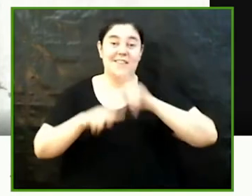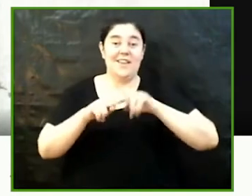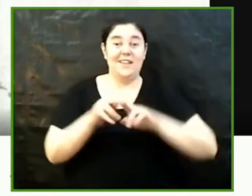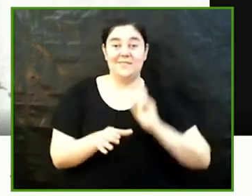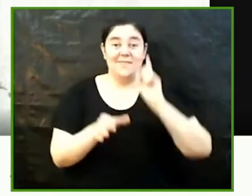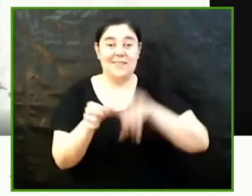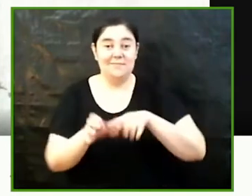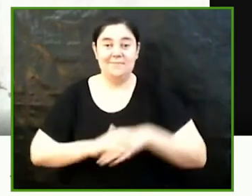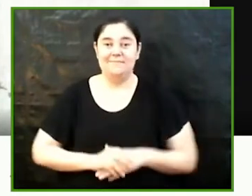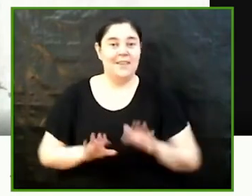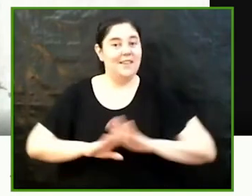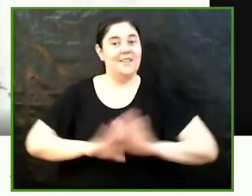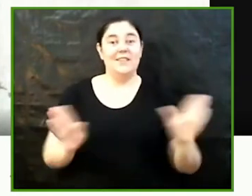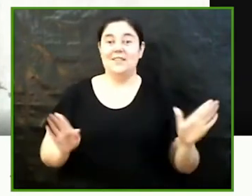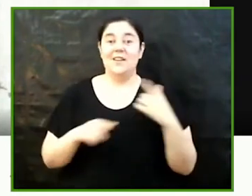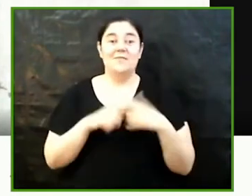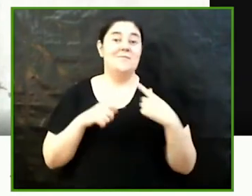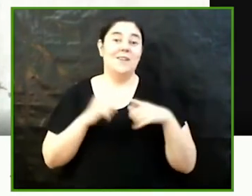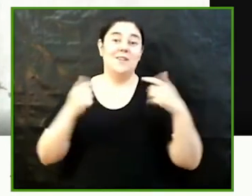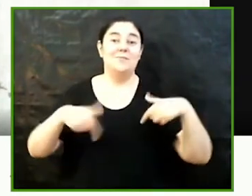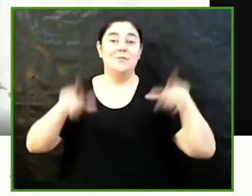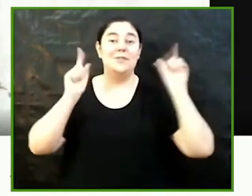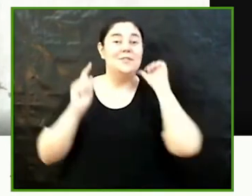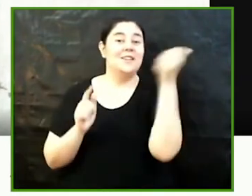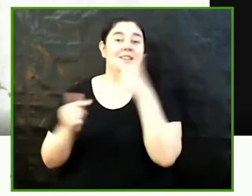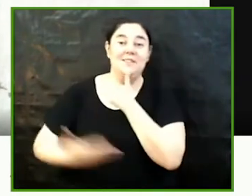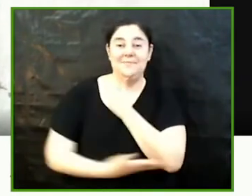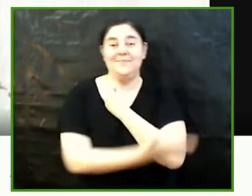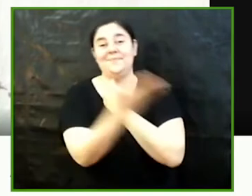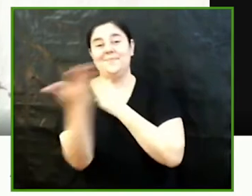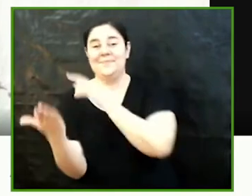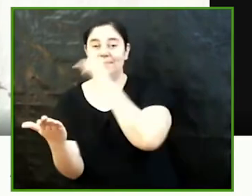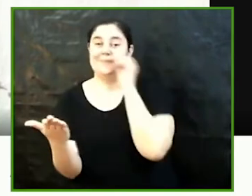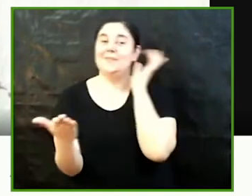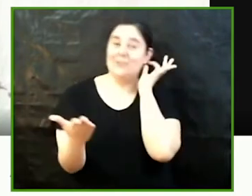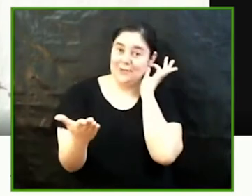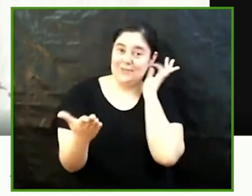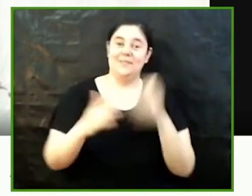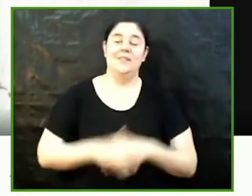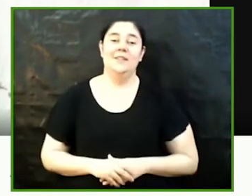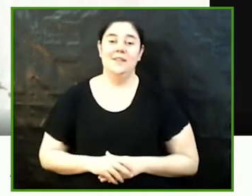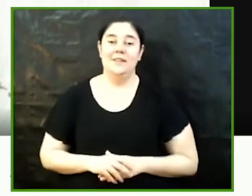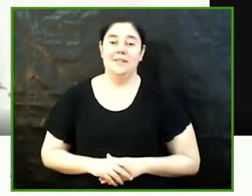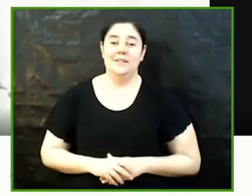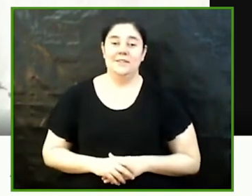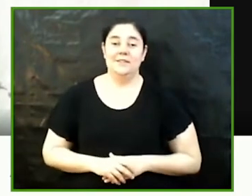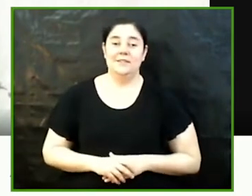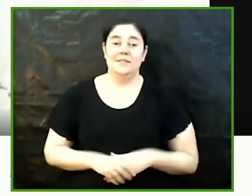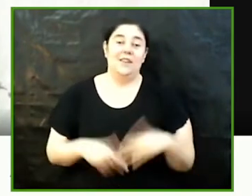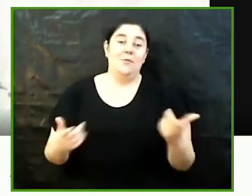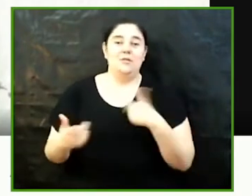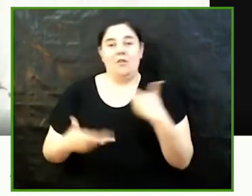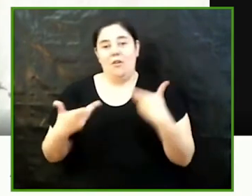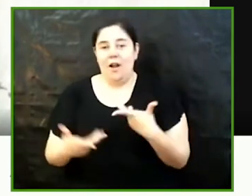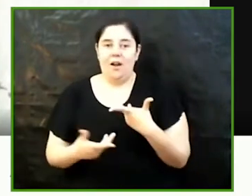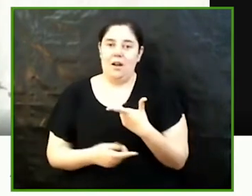més, els protagonistes avui sou totes i tots vosaltres i, per tant, no és de rebut que jo m